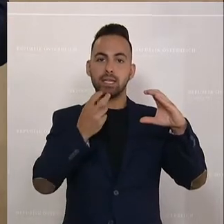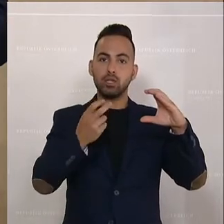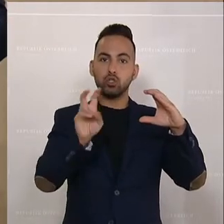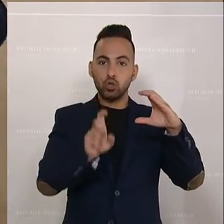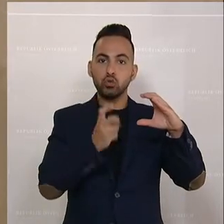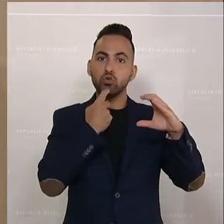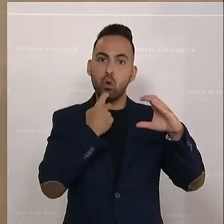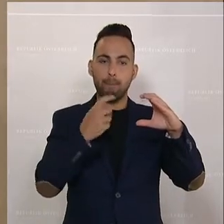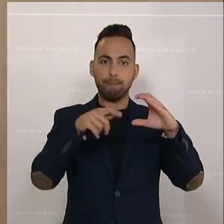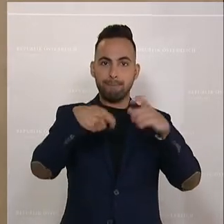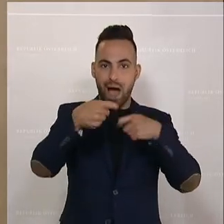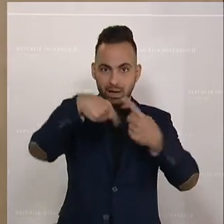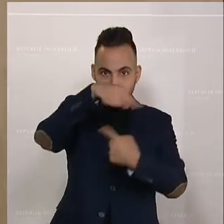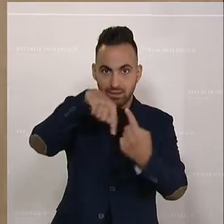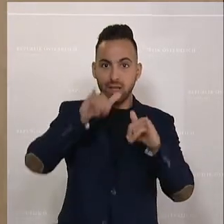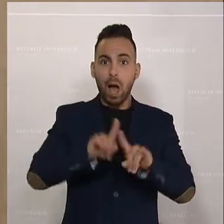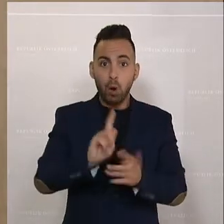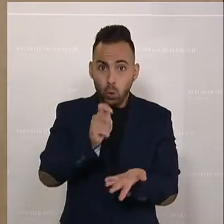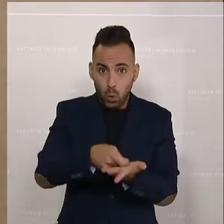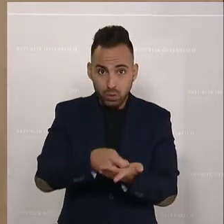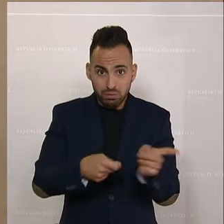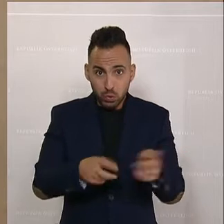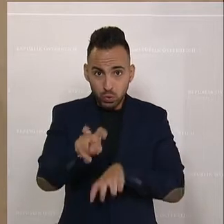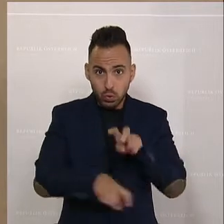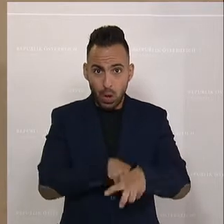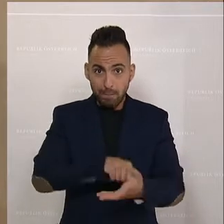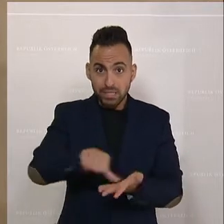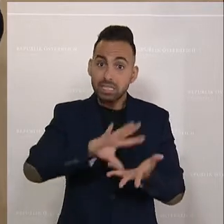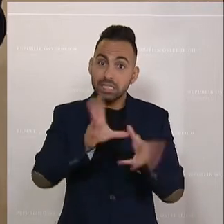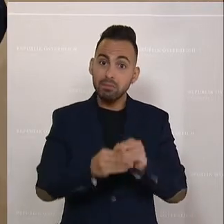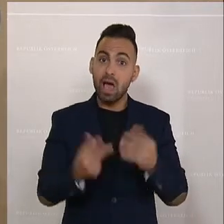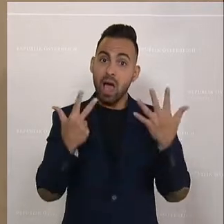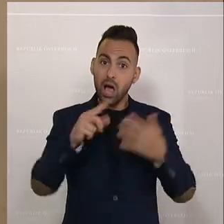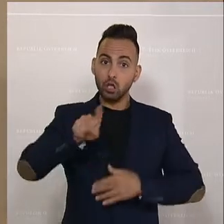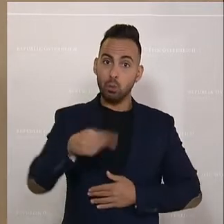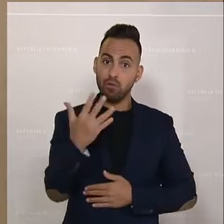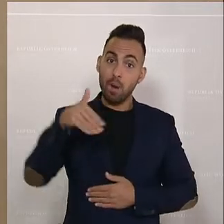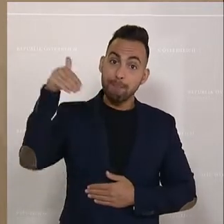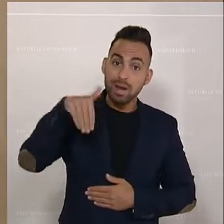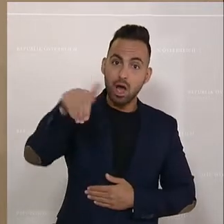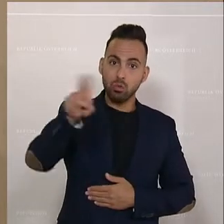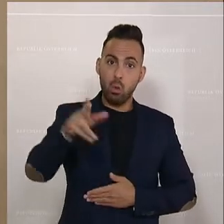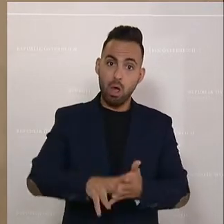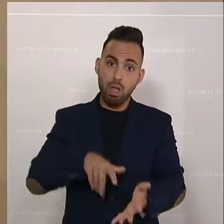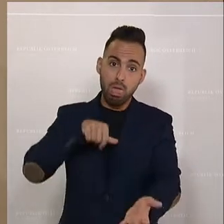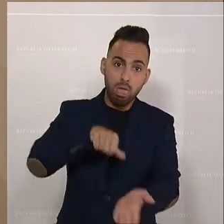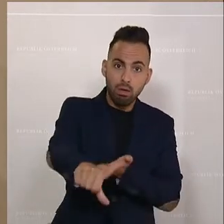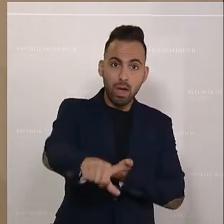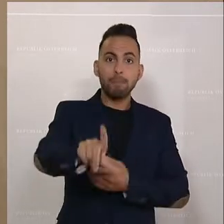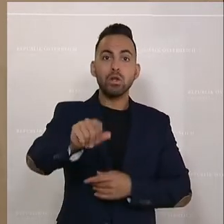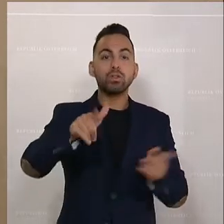kosten würde, ist es ja auch nicht. Das kostet die Steuerzahlerinnen dort 8,5 Milliarden Euro. Das heißt, das sind halt